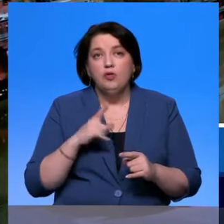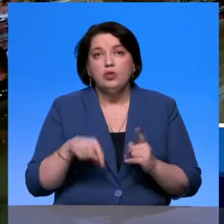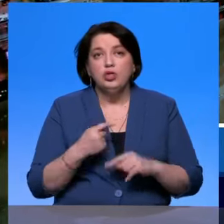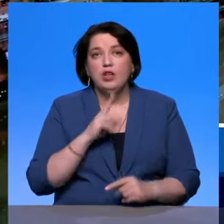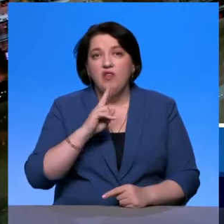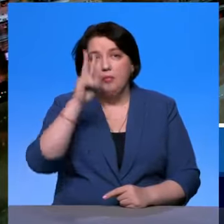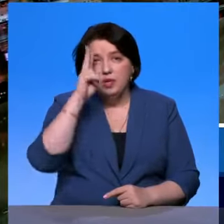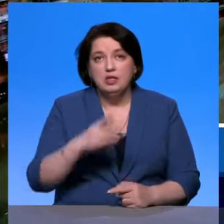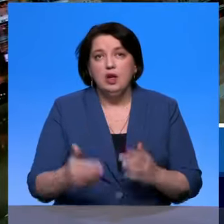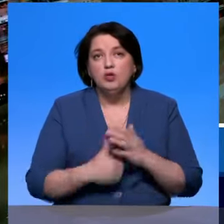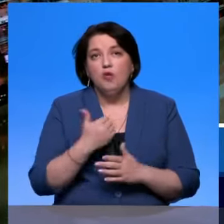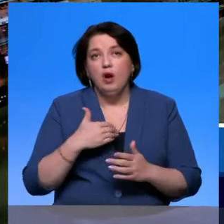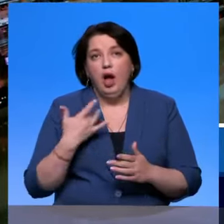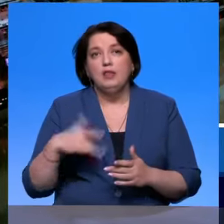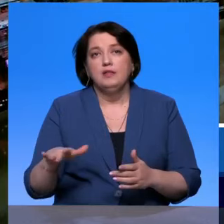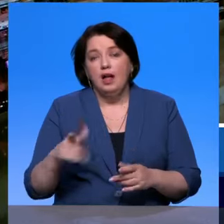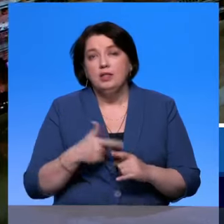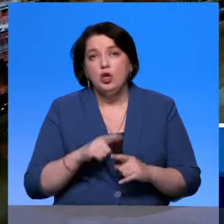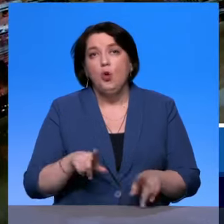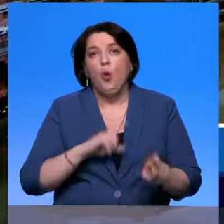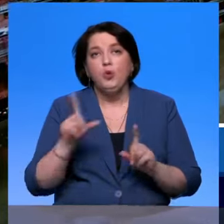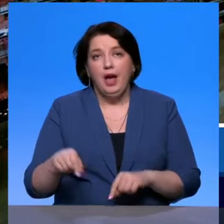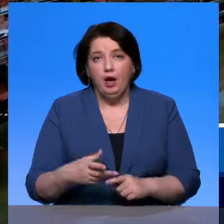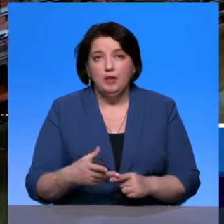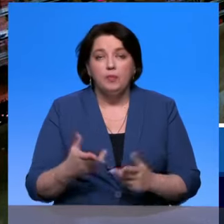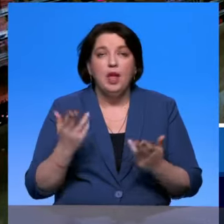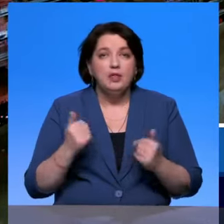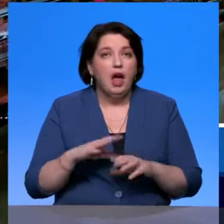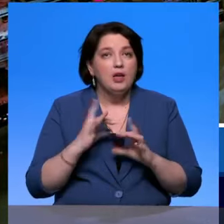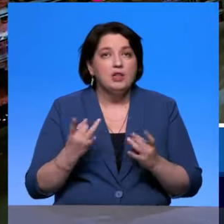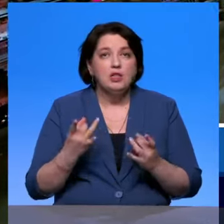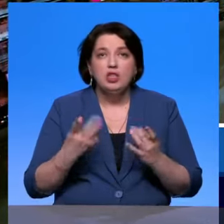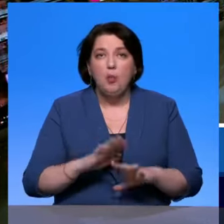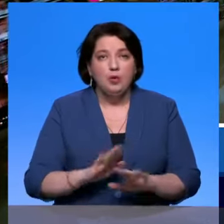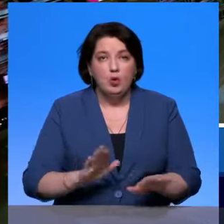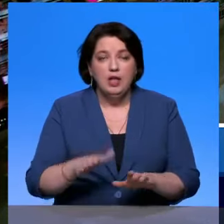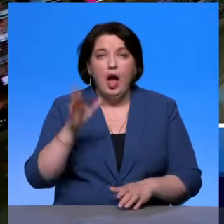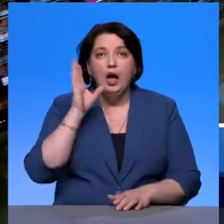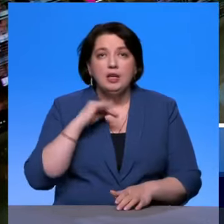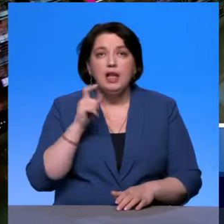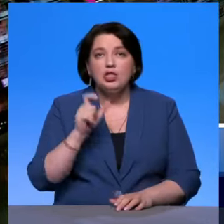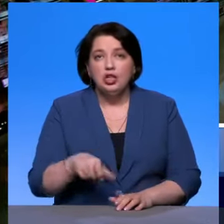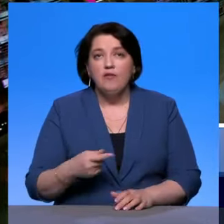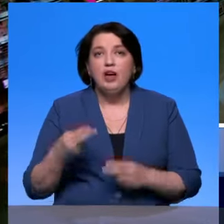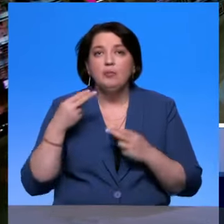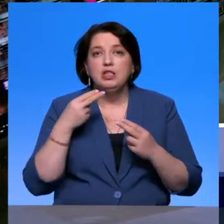или работодатель? Да, вы знаете, не все так просто, дело в том, что когда человек приезжает и пользуется